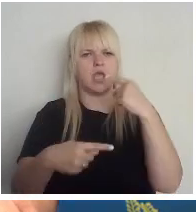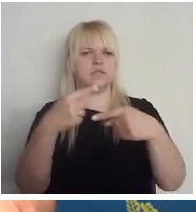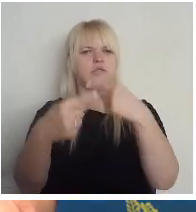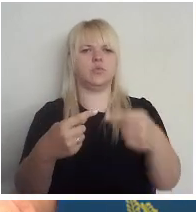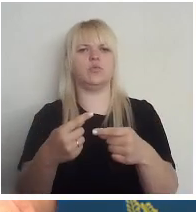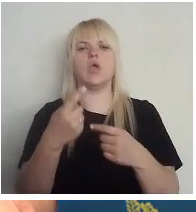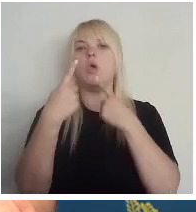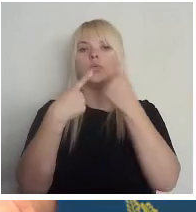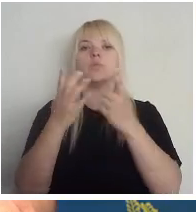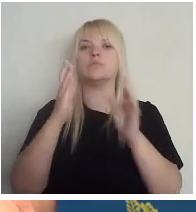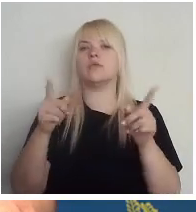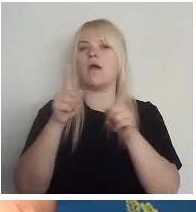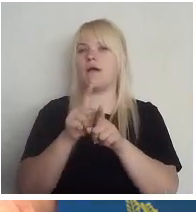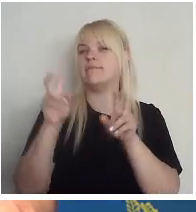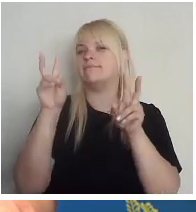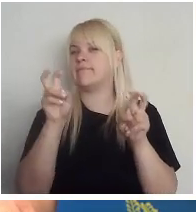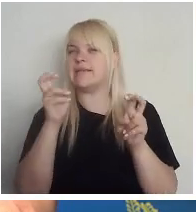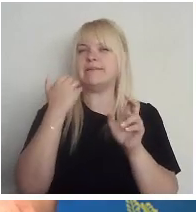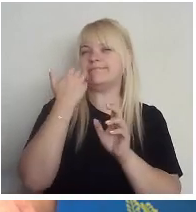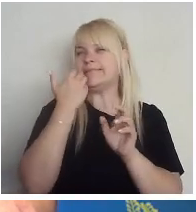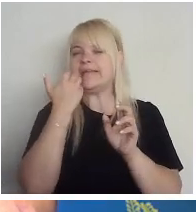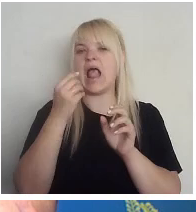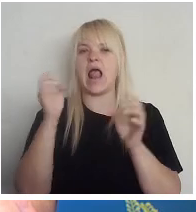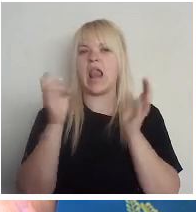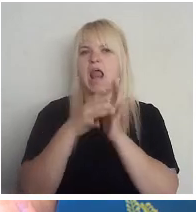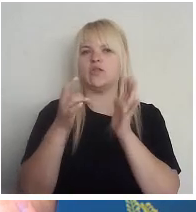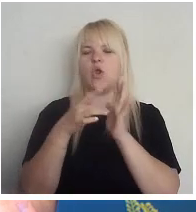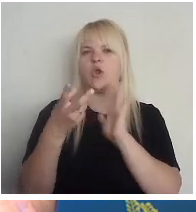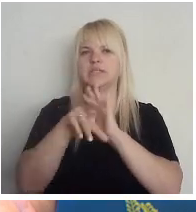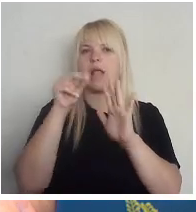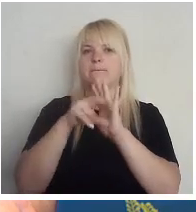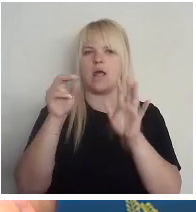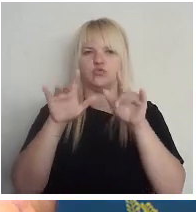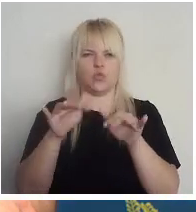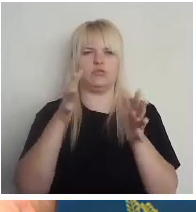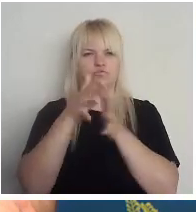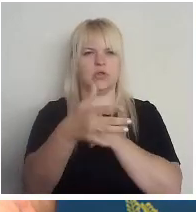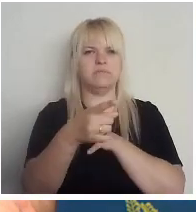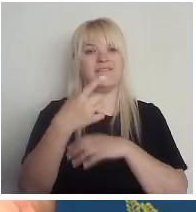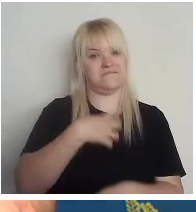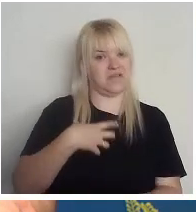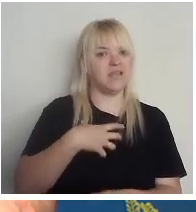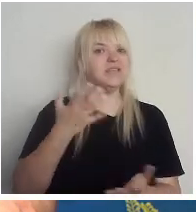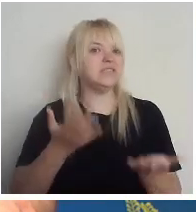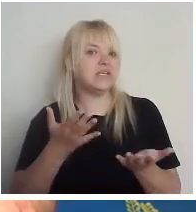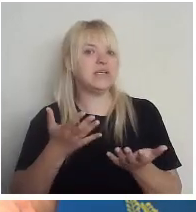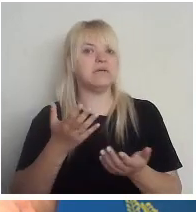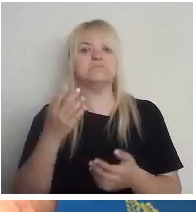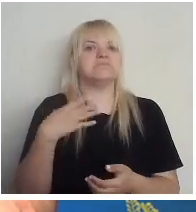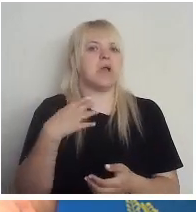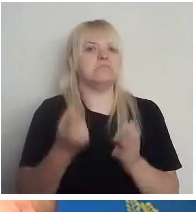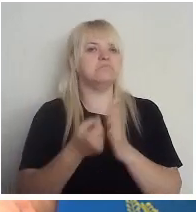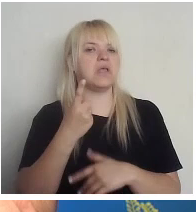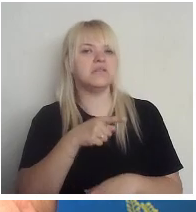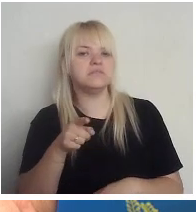par tik kutelīgu tēmu, es teikšu, kā par elektronsko balsošanu, vai tāda ir vajadzīga, prieš kam tāda ir. Mēs